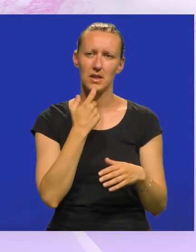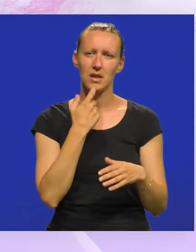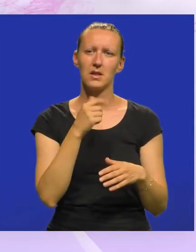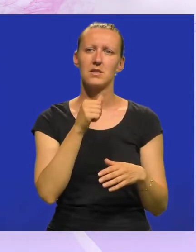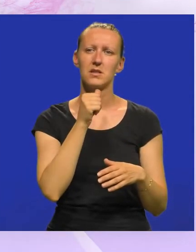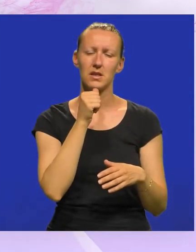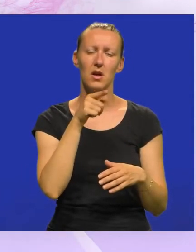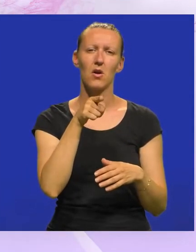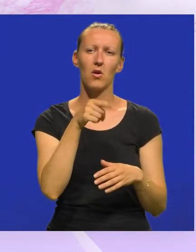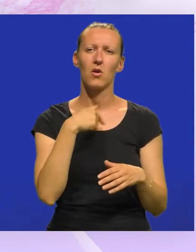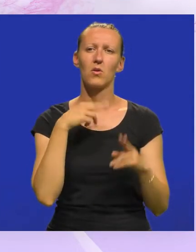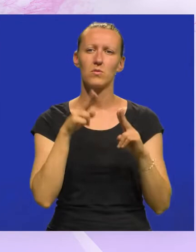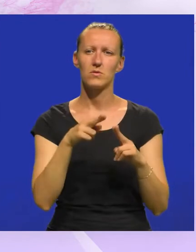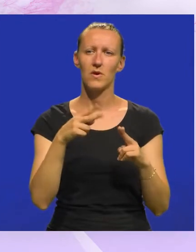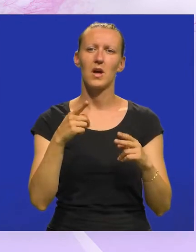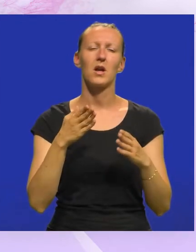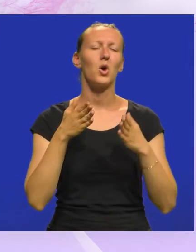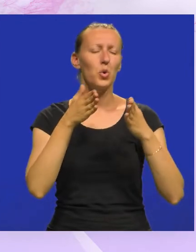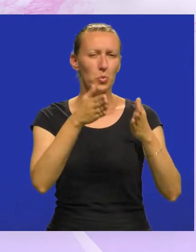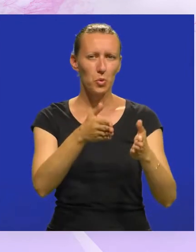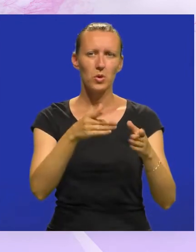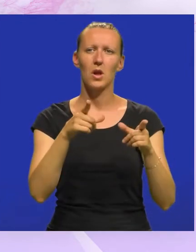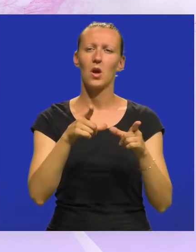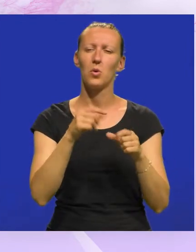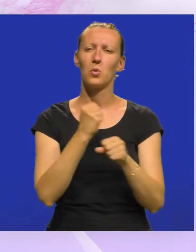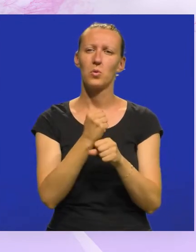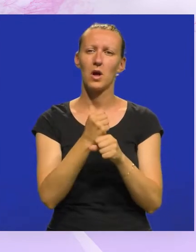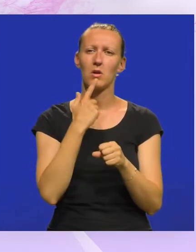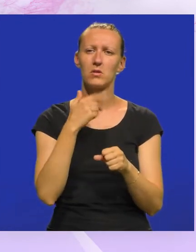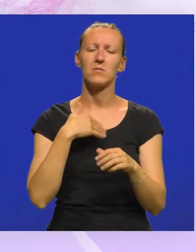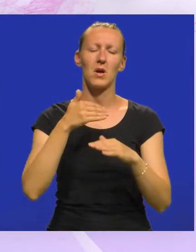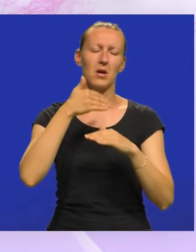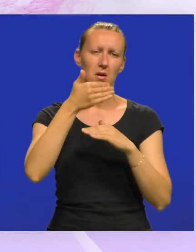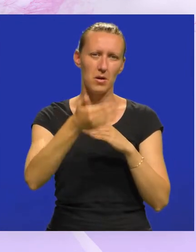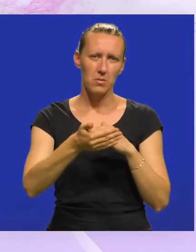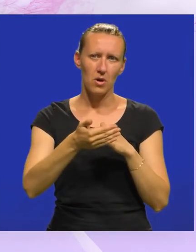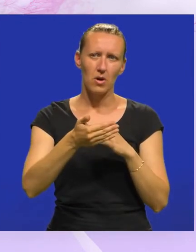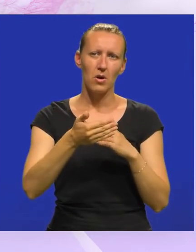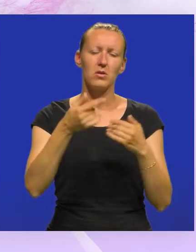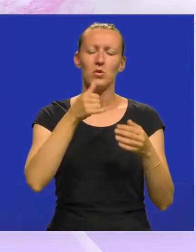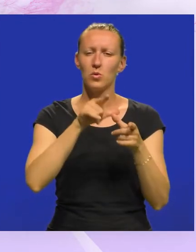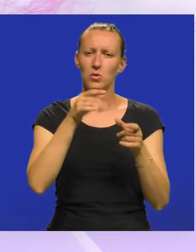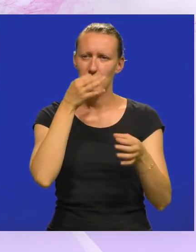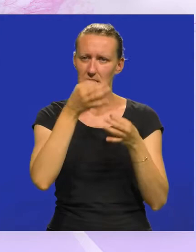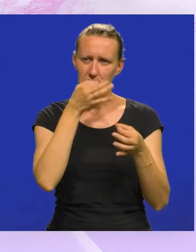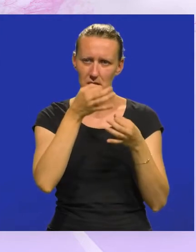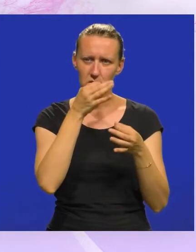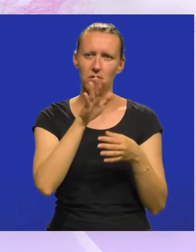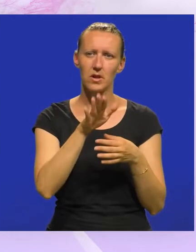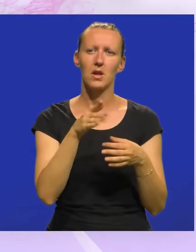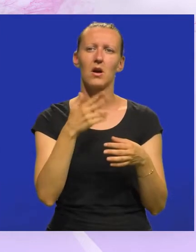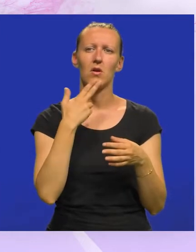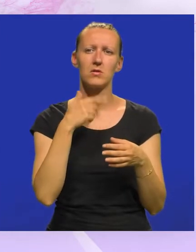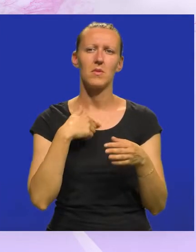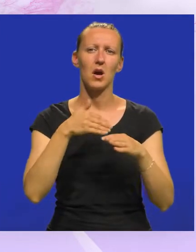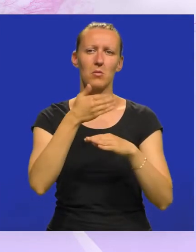i ona me u stvari uputila u rad kojeg sam poslije u istraživanja recimo tako